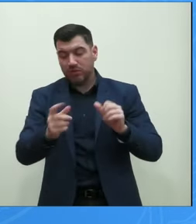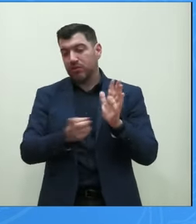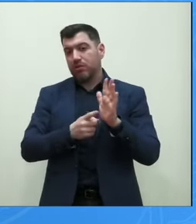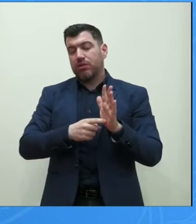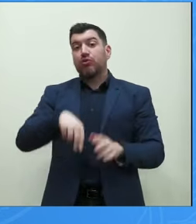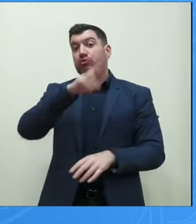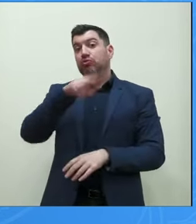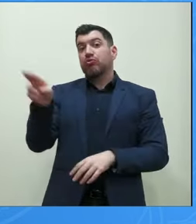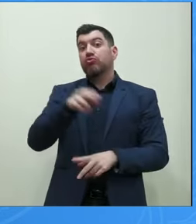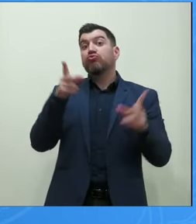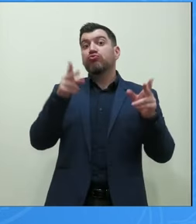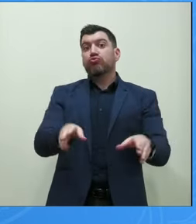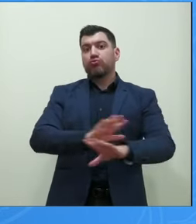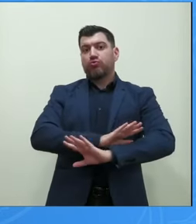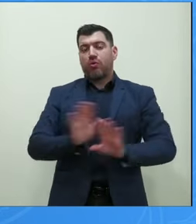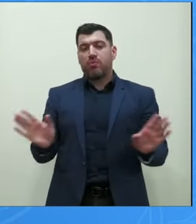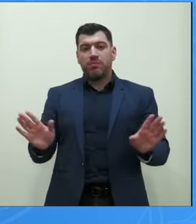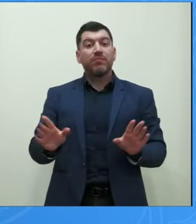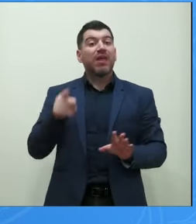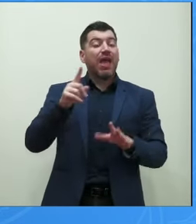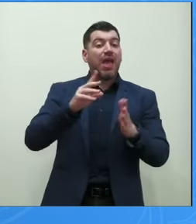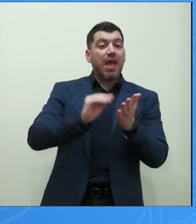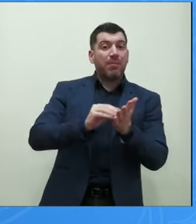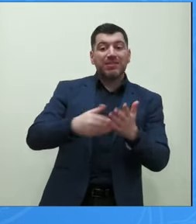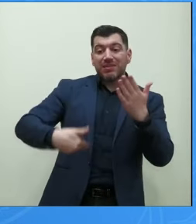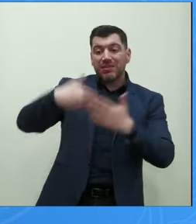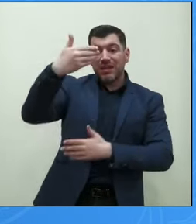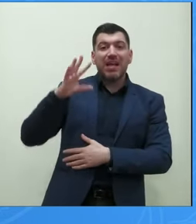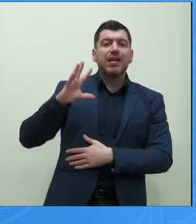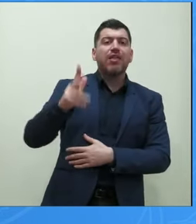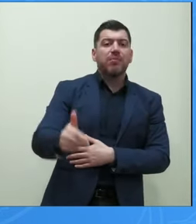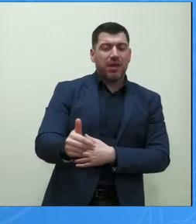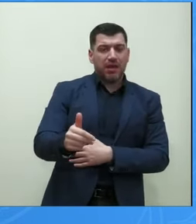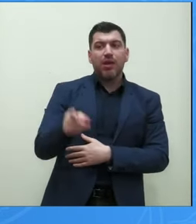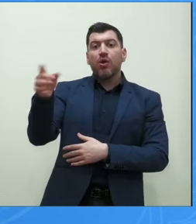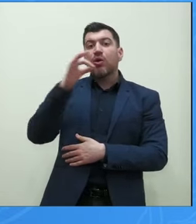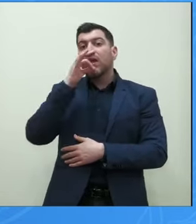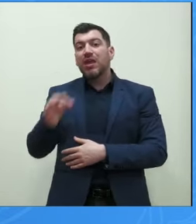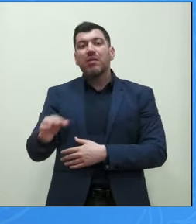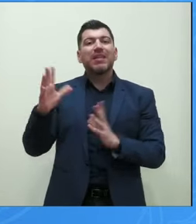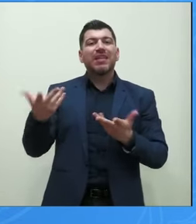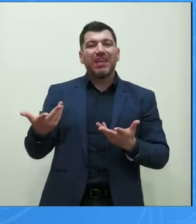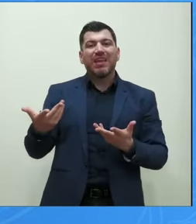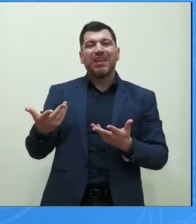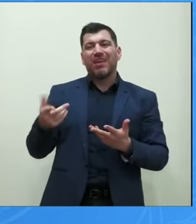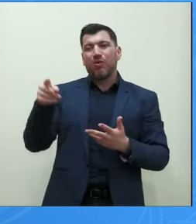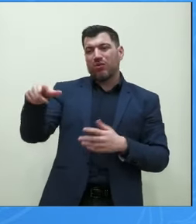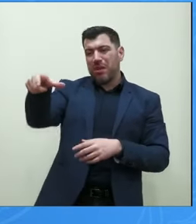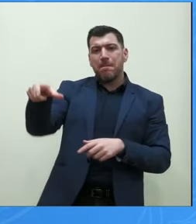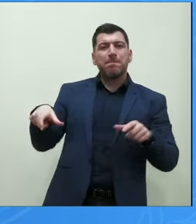ενδιαφέρον της εφημερίδας καθημερινής σήμερα για το χάλι των πεζοδρομίων της Αθήνας